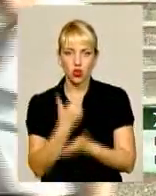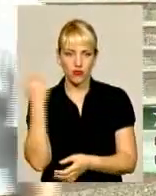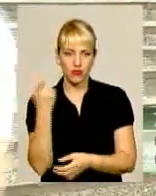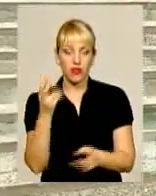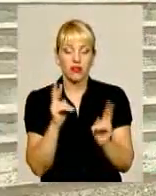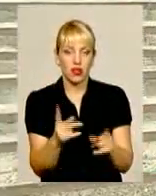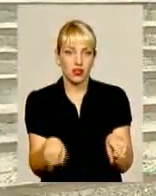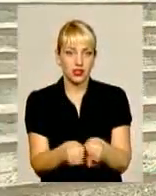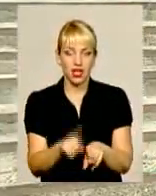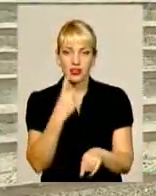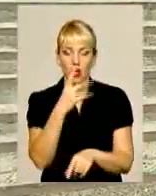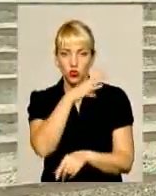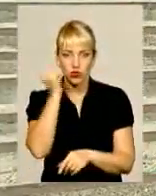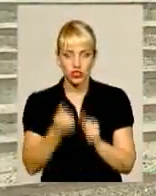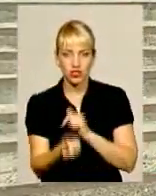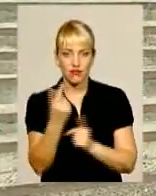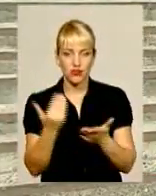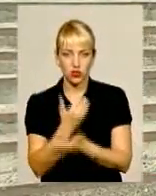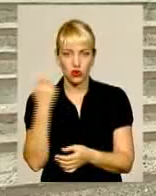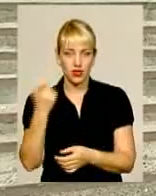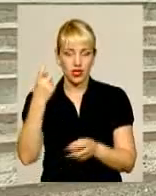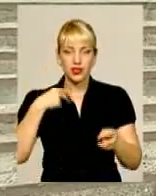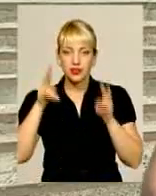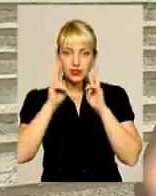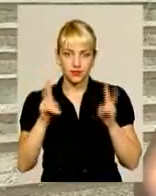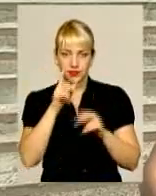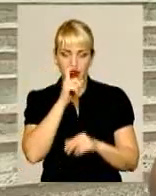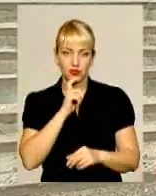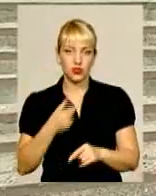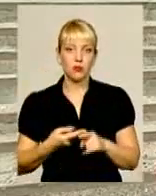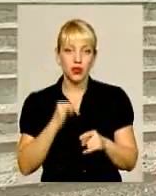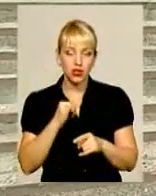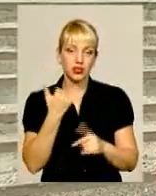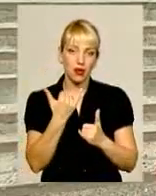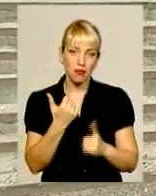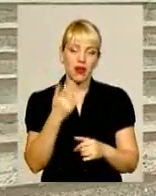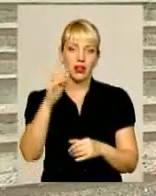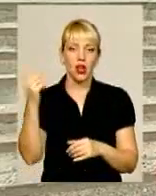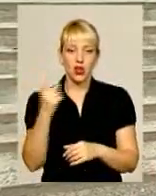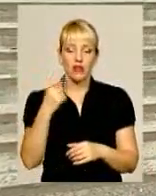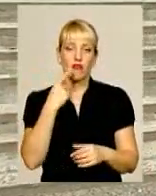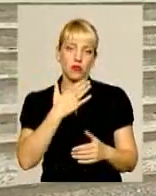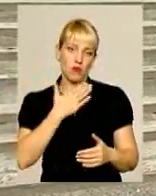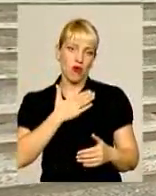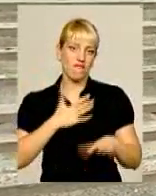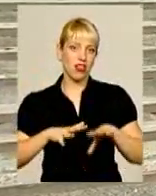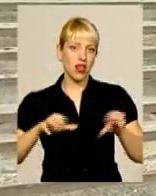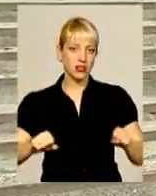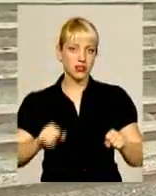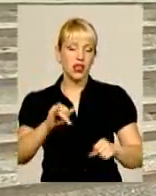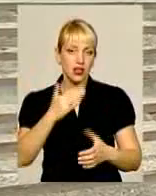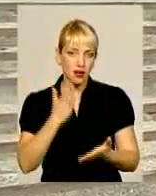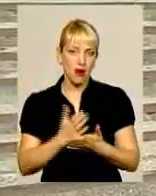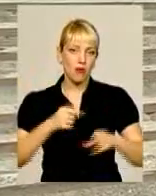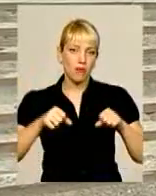Як він так швидко за одну ніч з'явився, це незрозуміло для нас. І тепер він заправляє в цьому гуртожитку, як він каже, це моя власність. І я